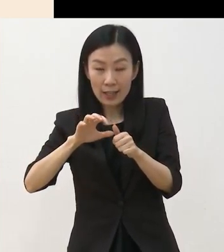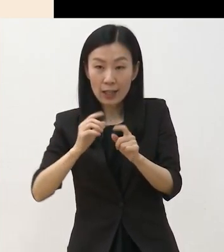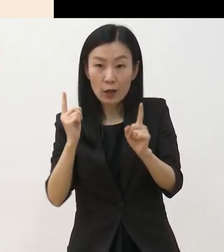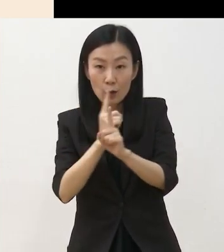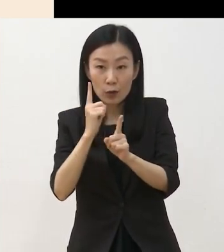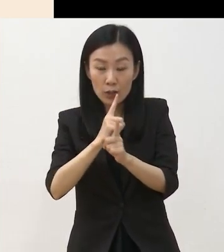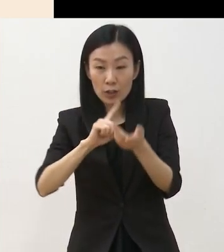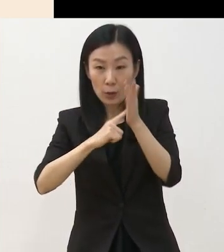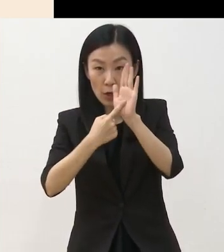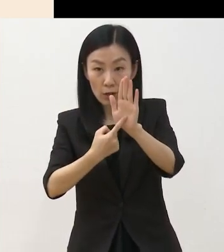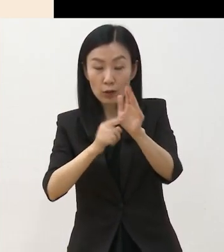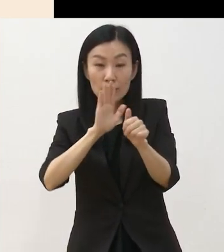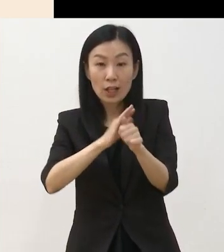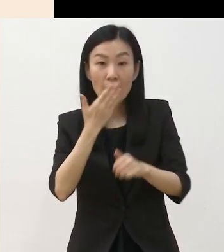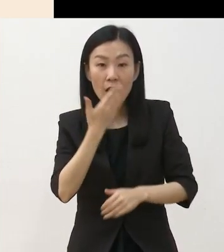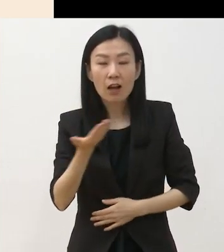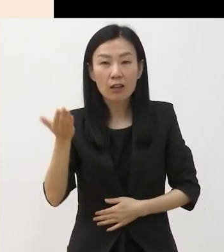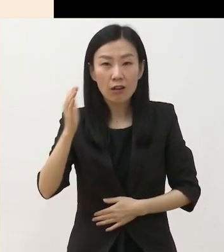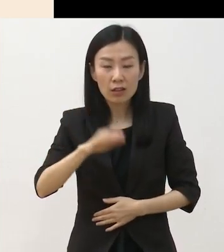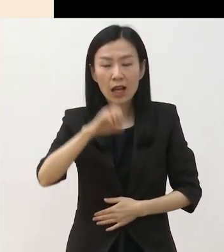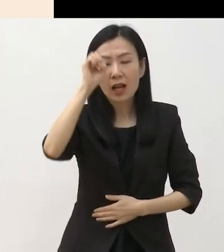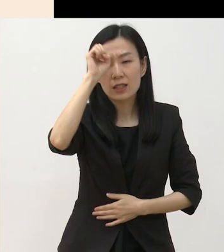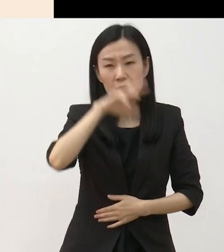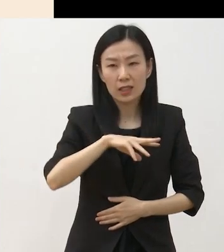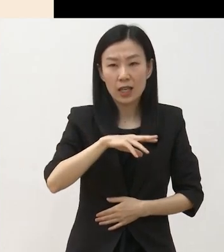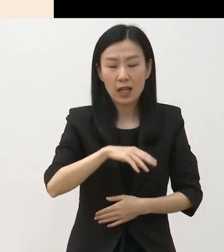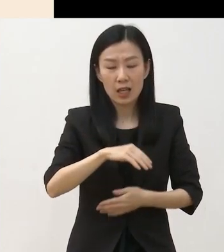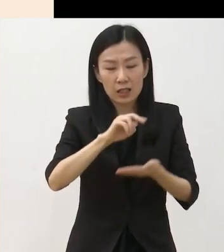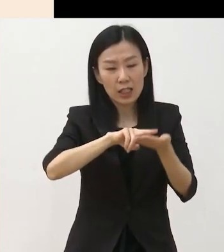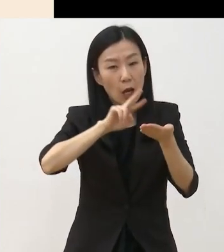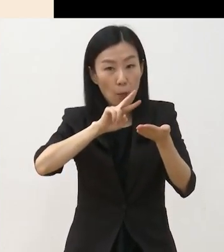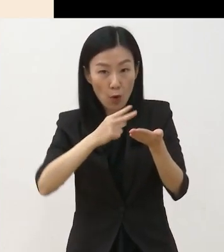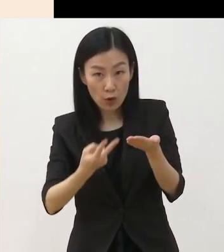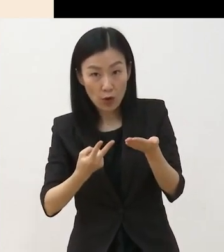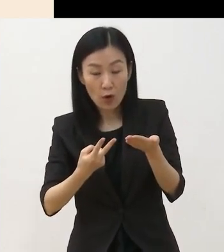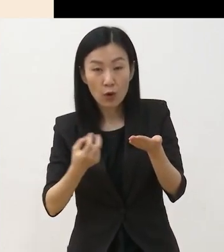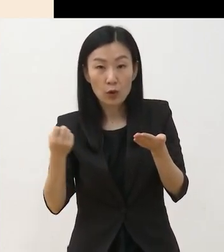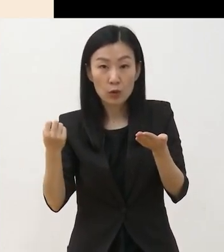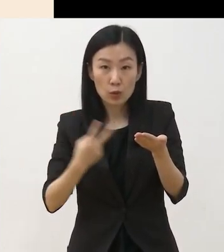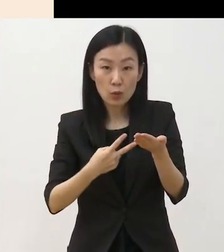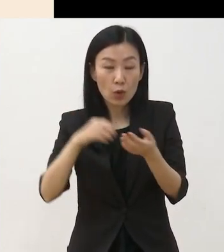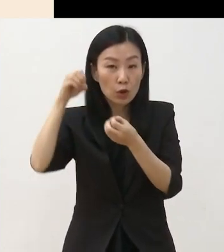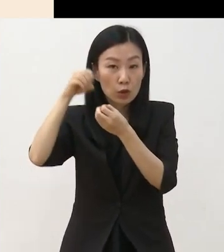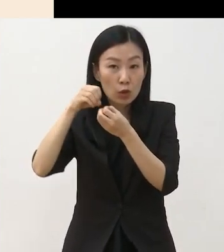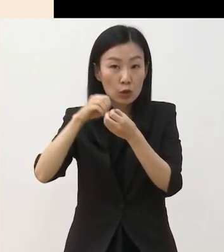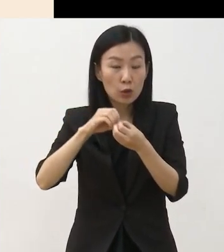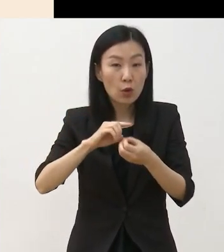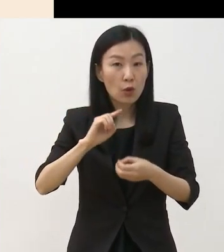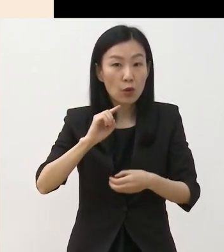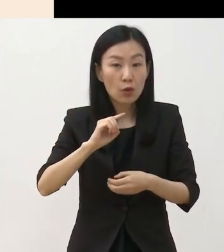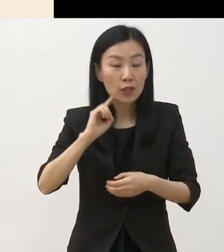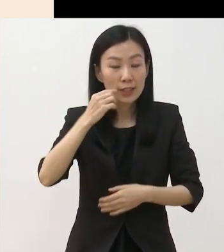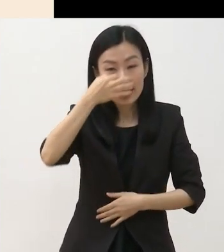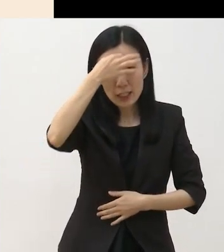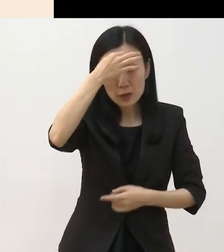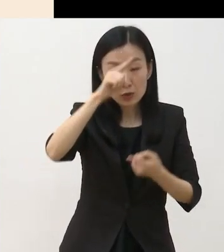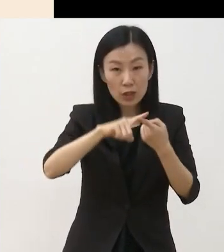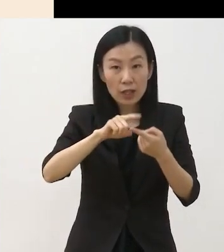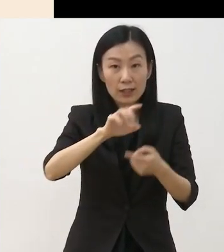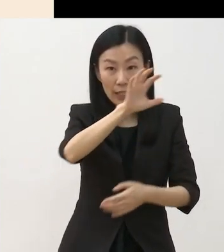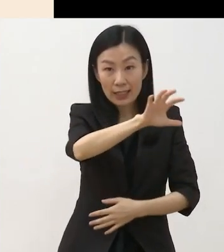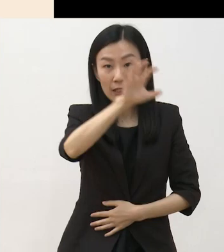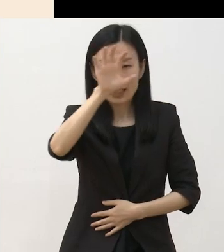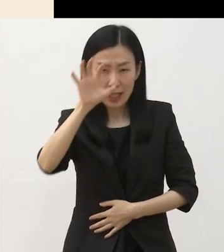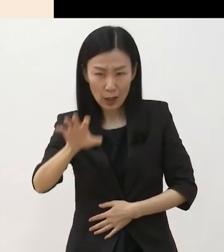가능합니다 그러나 단순 번역극, 전통예술 원형의 단순 재연 혹은